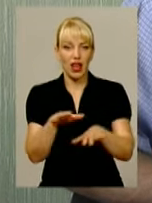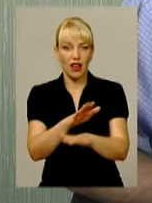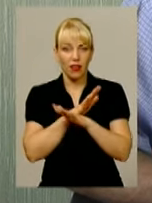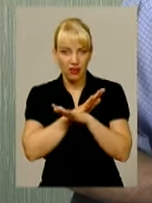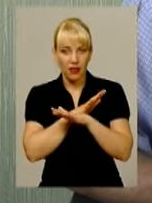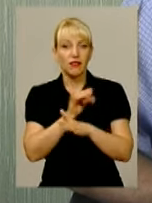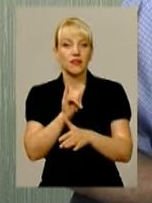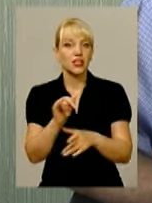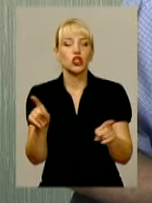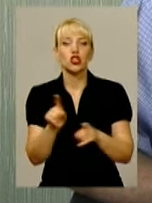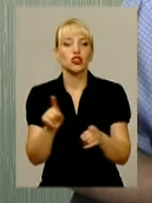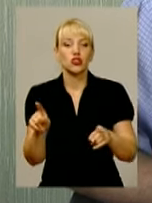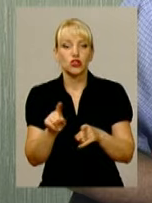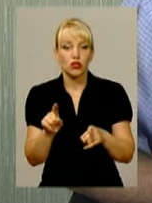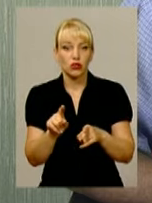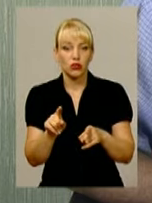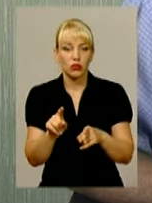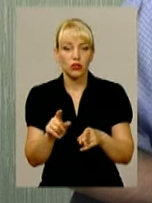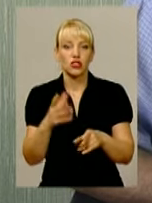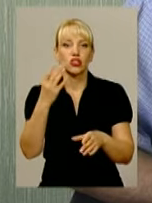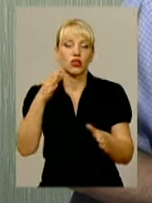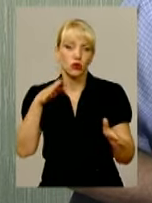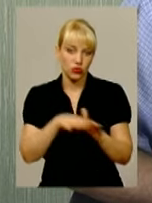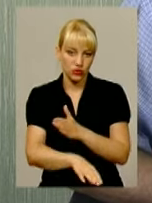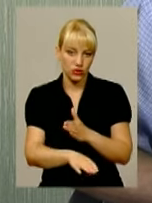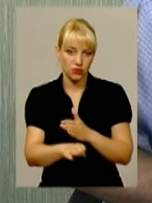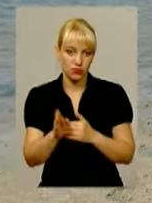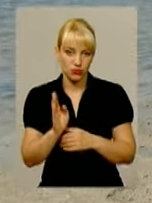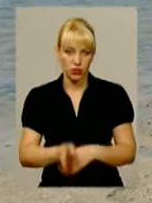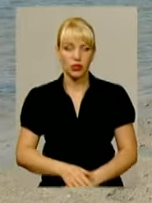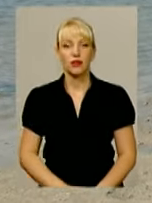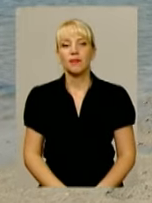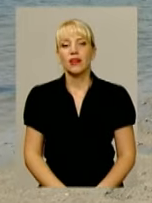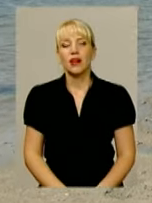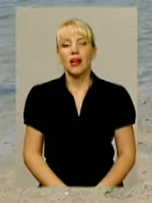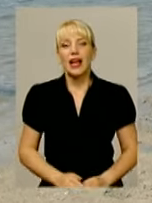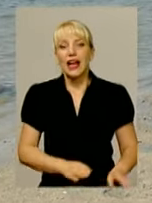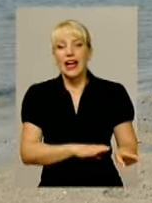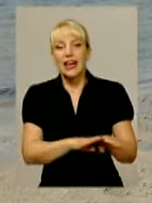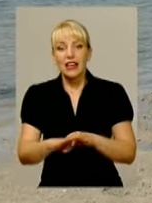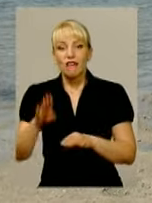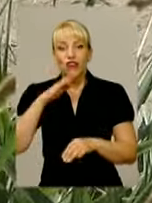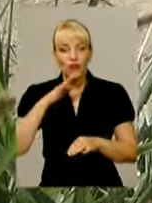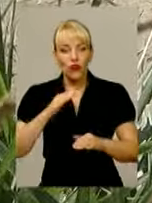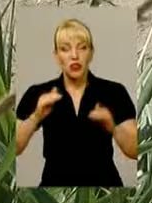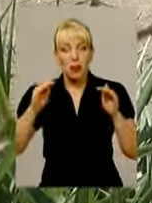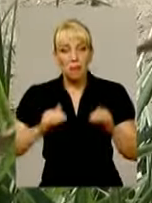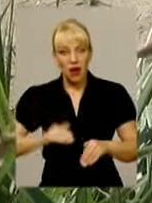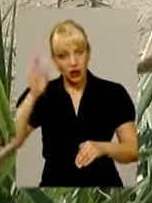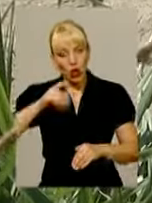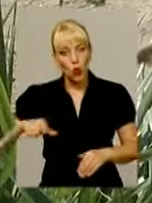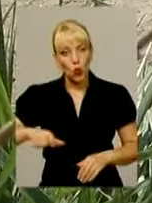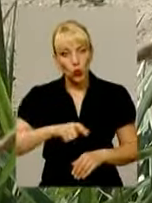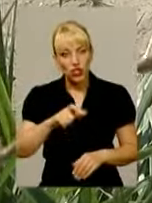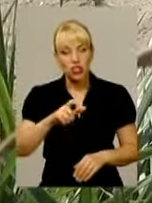хочеш, і тоді і нижче по ріці буде вже погано. Рівень води падає не лише у річках та озерах,